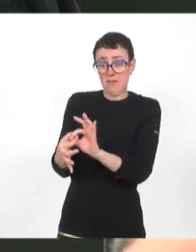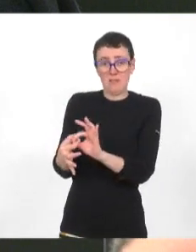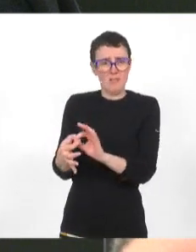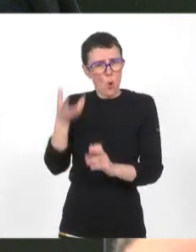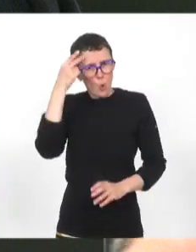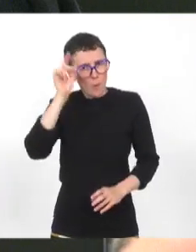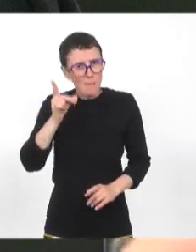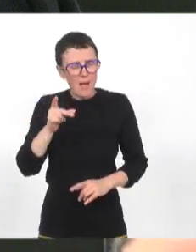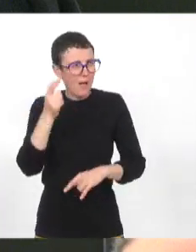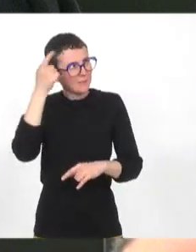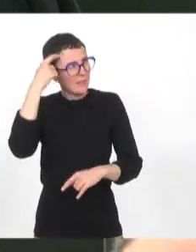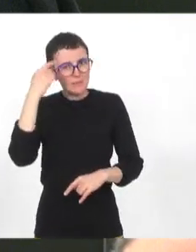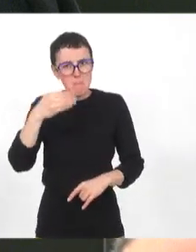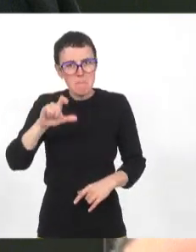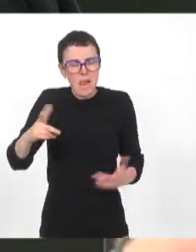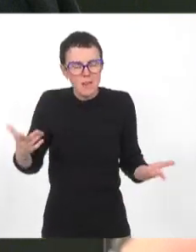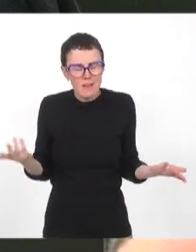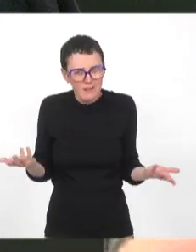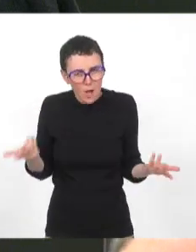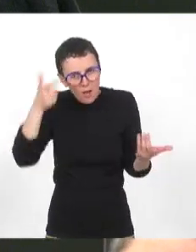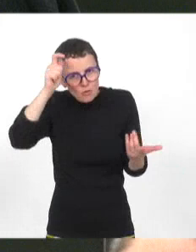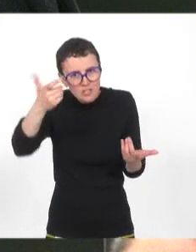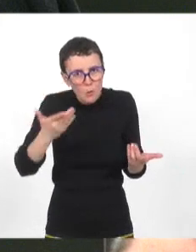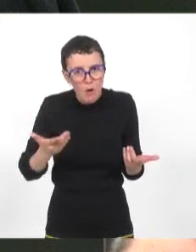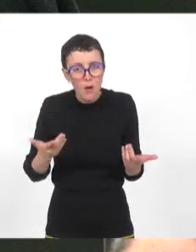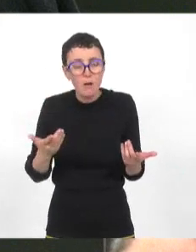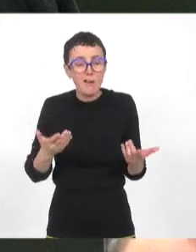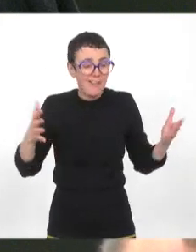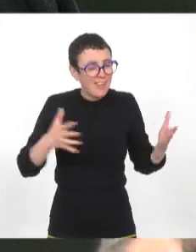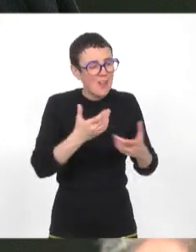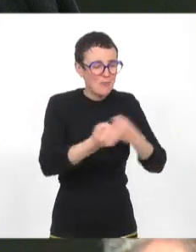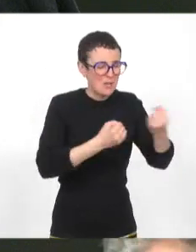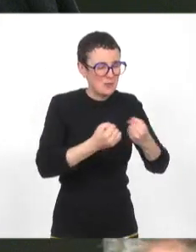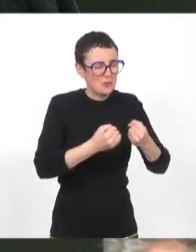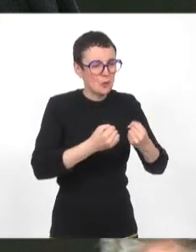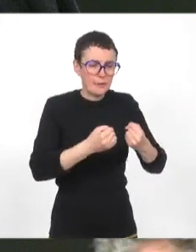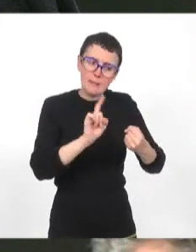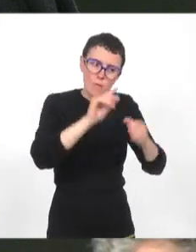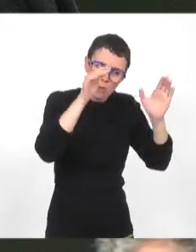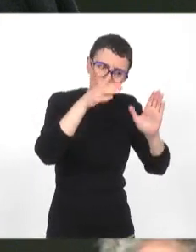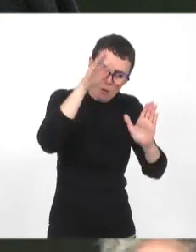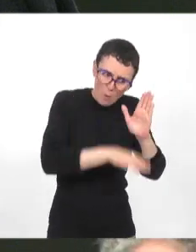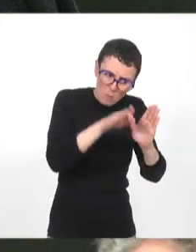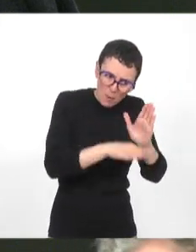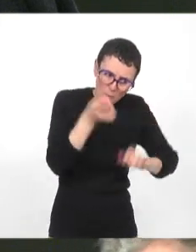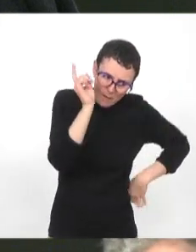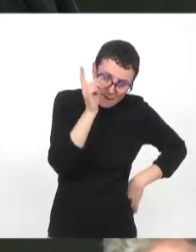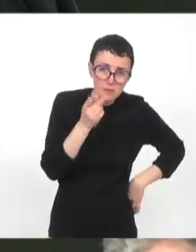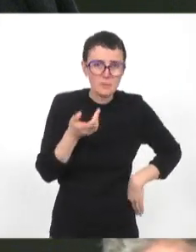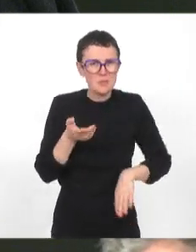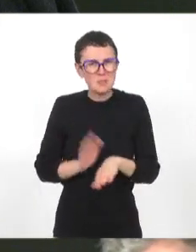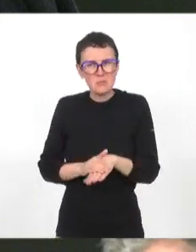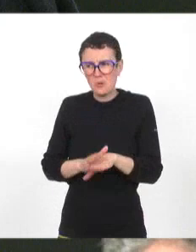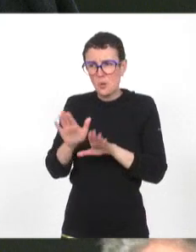La MEL subventionne les automobilistes pour inciter à ne pas prendre leur voiture et en même temps, je dis bien en même temps, elle continue avec